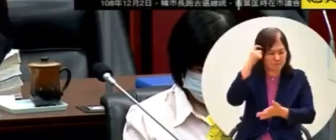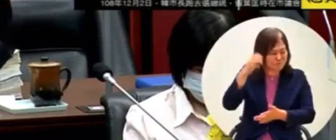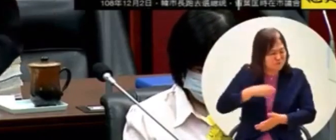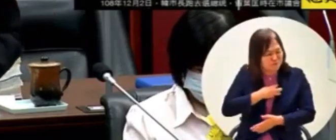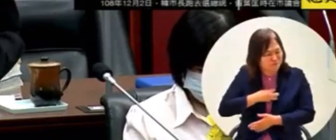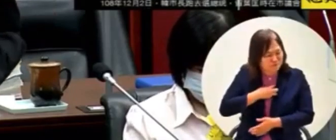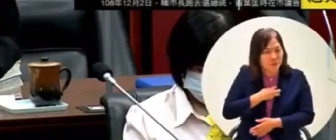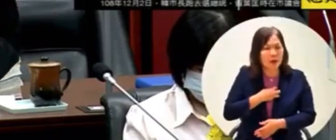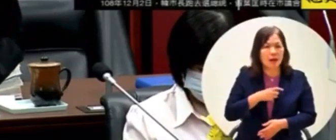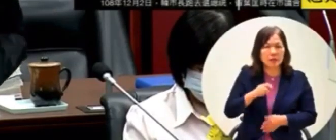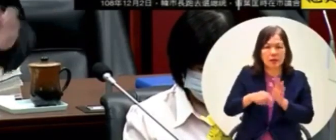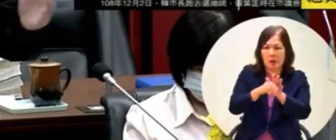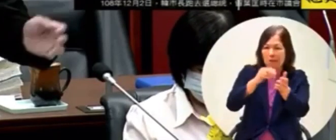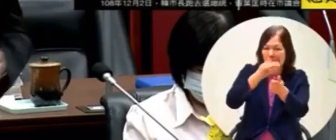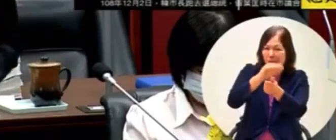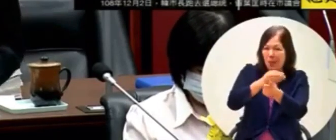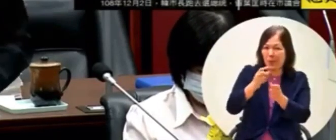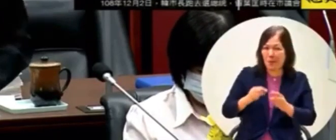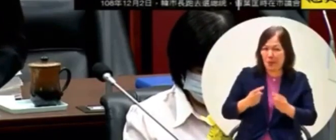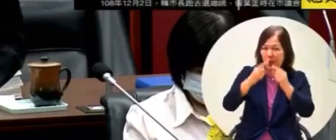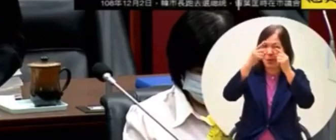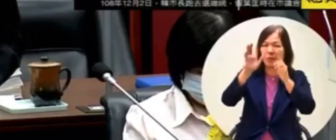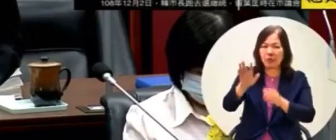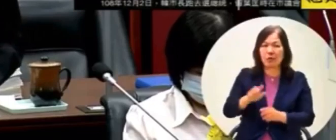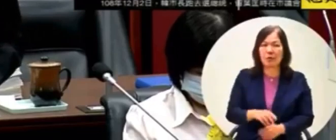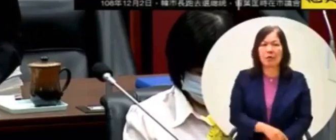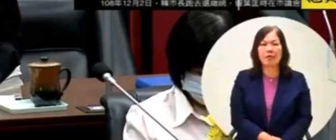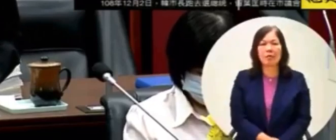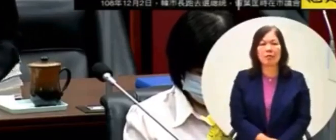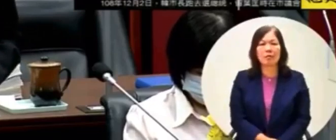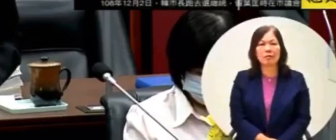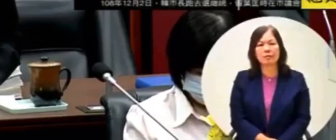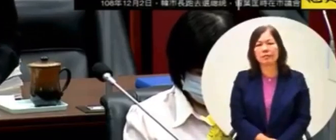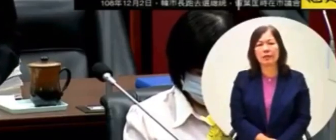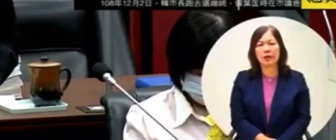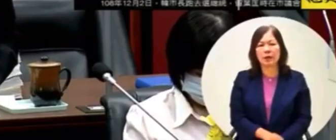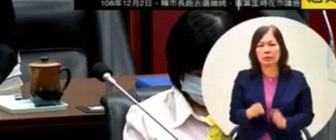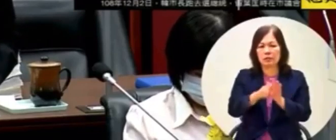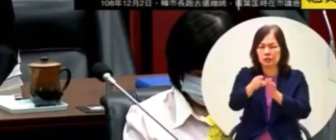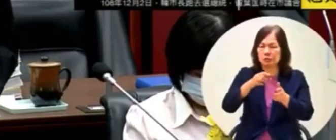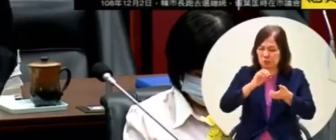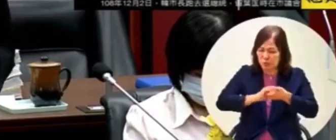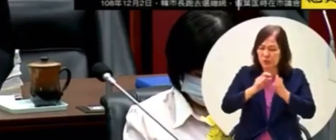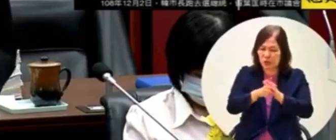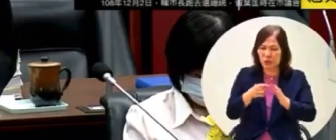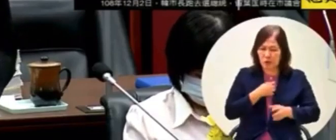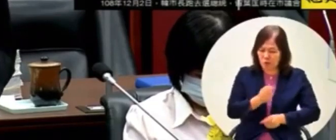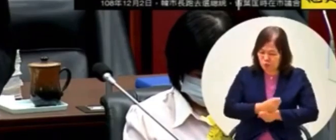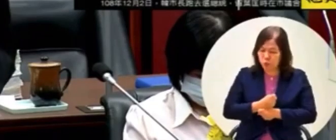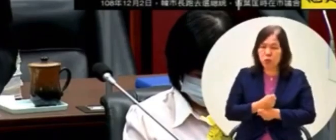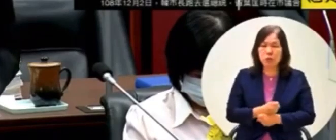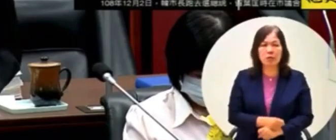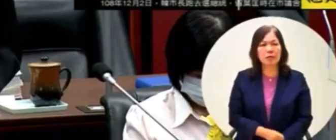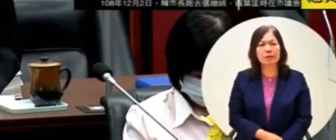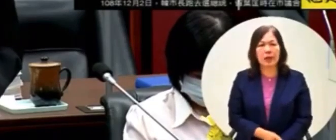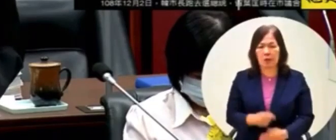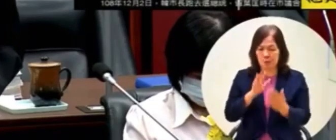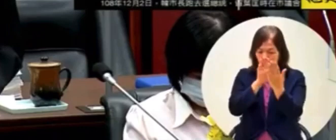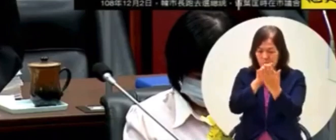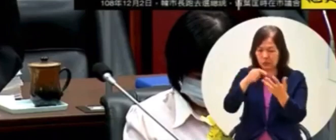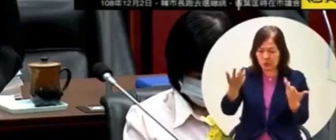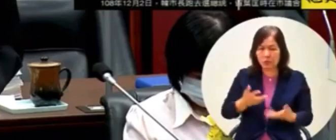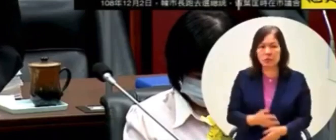罷免的聲浪四起從民間發起的聲浪四起這個是你必須要警惕而且去面對的事情